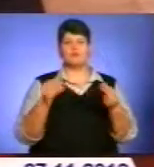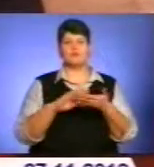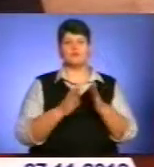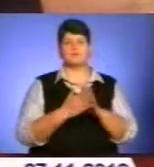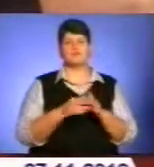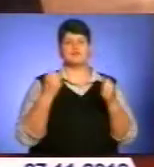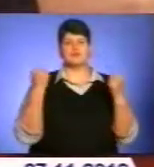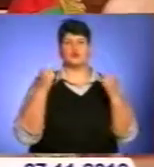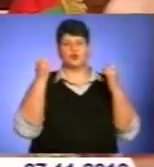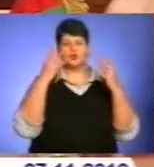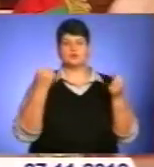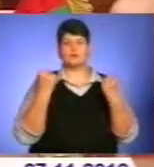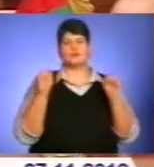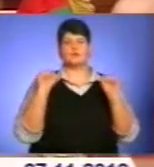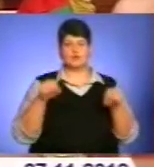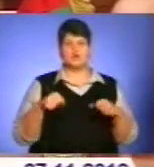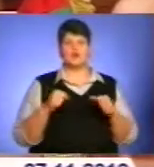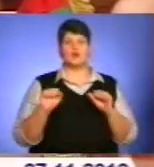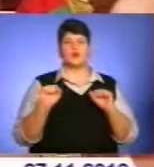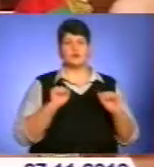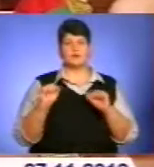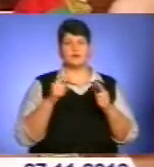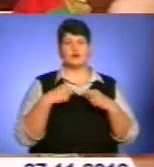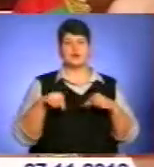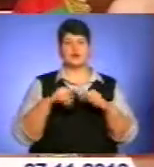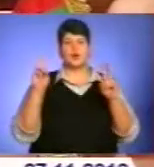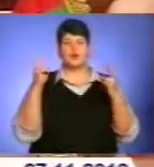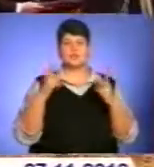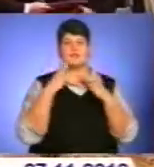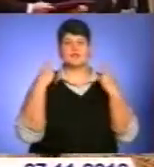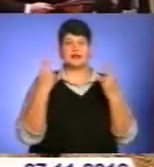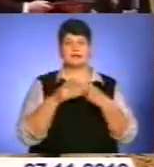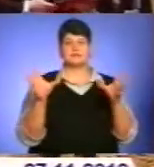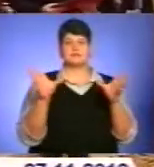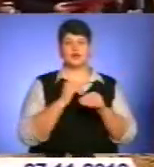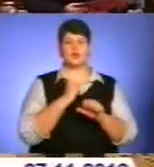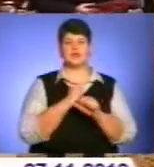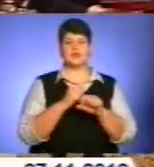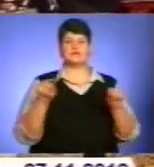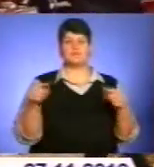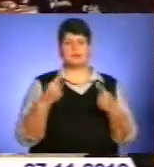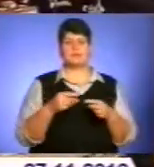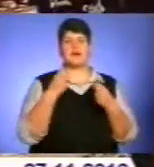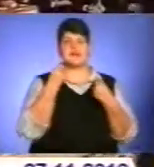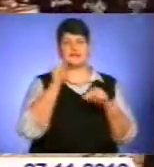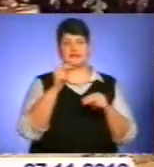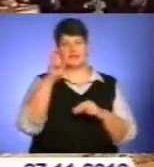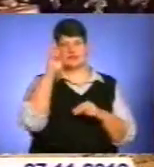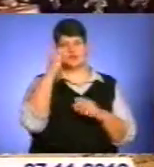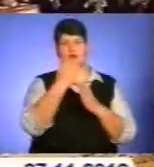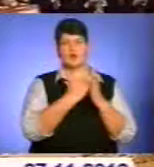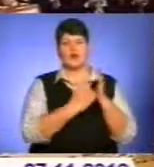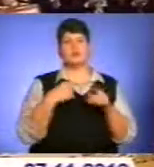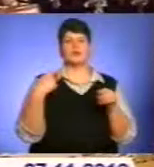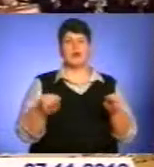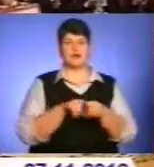і спорту дасть можливість неурядовим спортивним організаціям, клубам та федераціям спільно працювати над створенням ефективних державних програм, як в Україні, так і